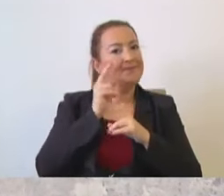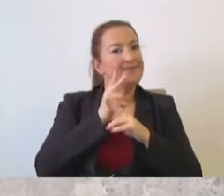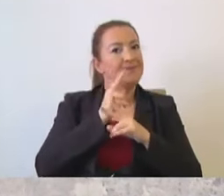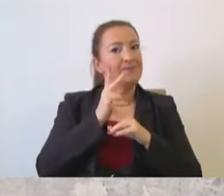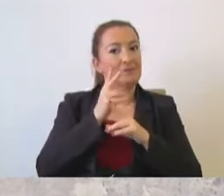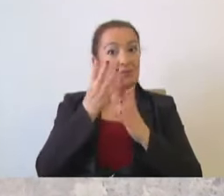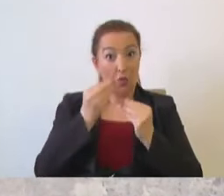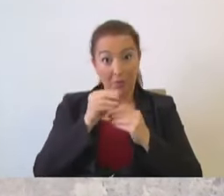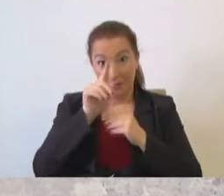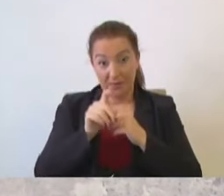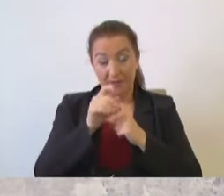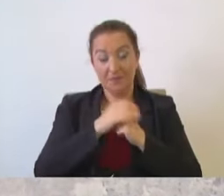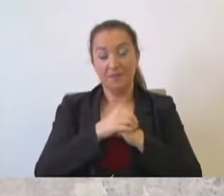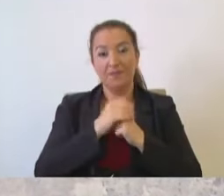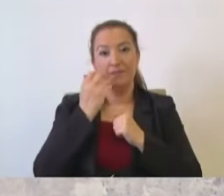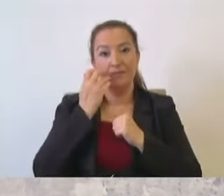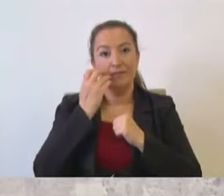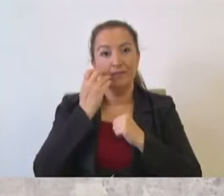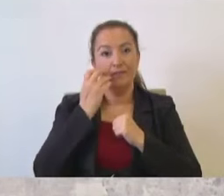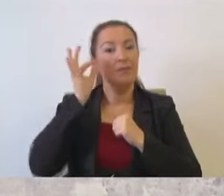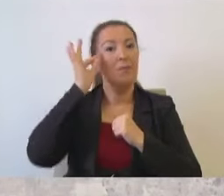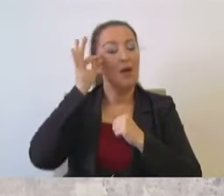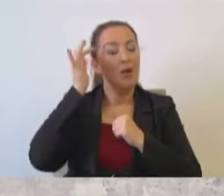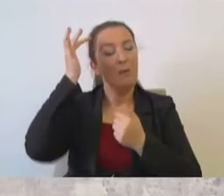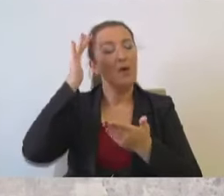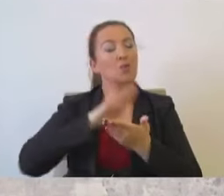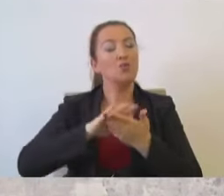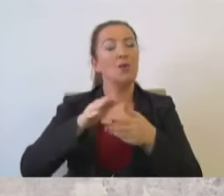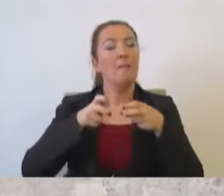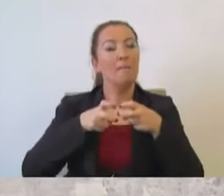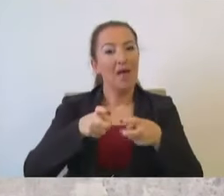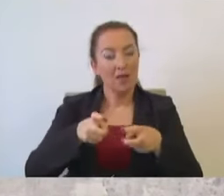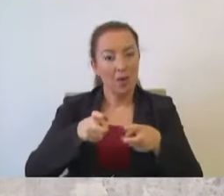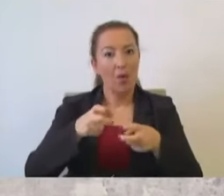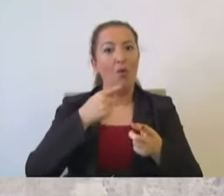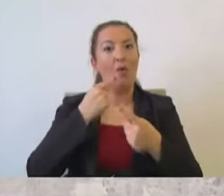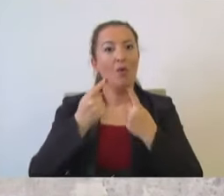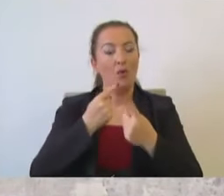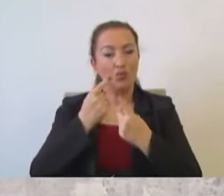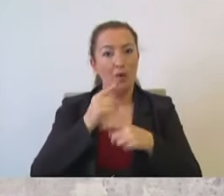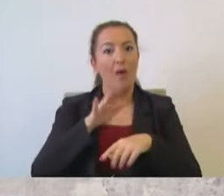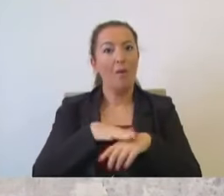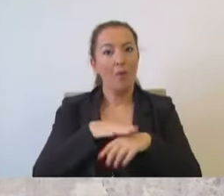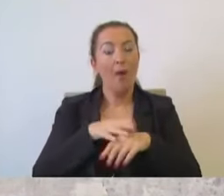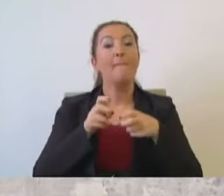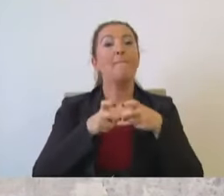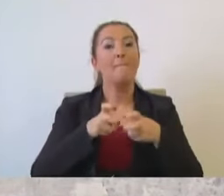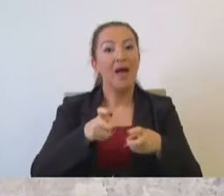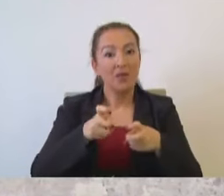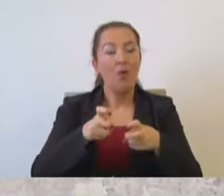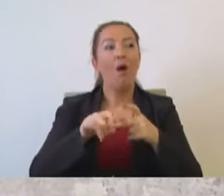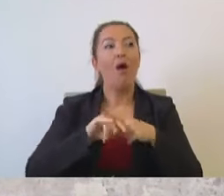kurabilir miydiniz? Yine Bakırköy, Beylikdüzü metro hattına değiniyor konuşmasında. Metro